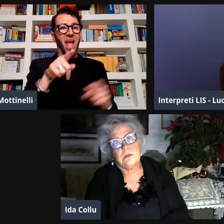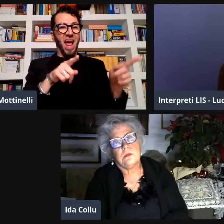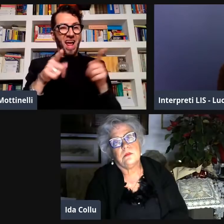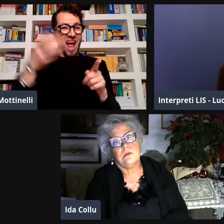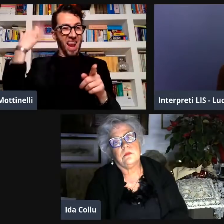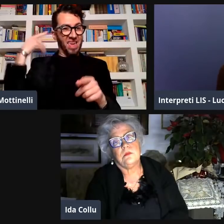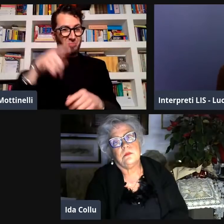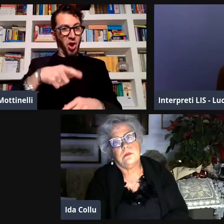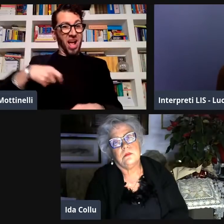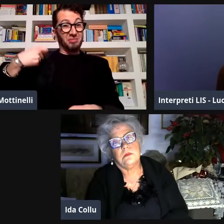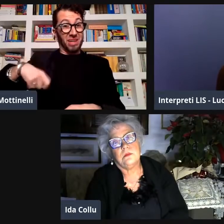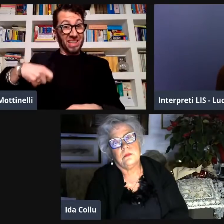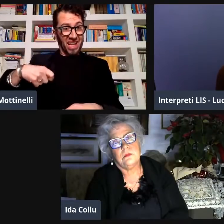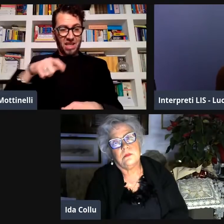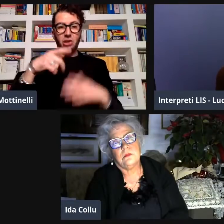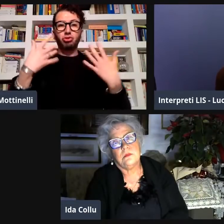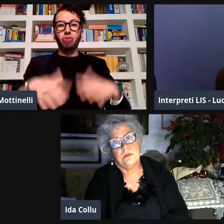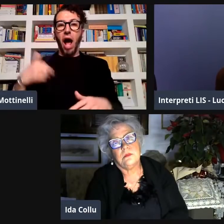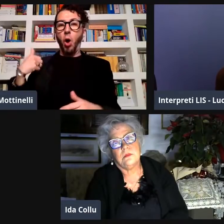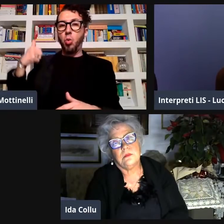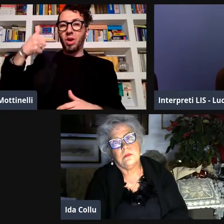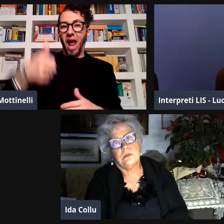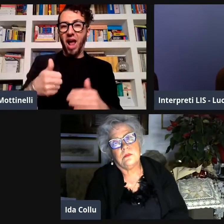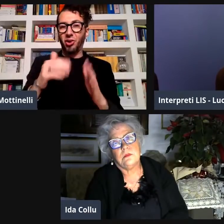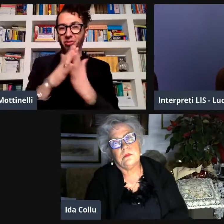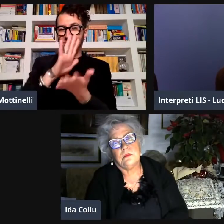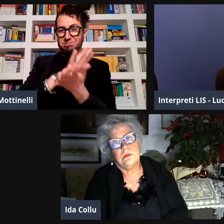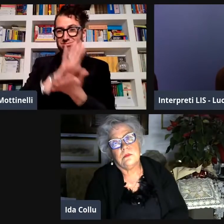che ai tempi